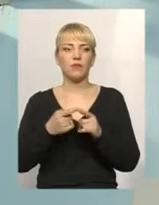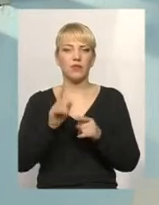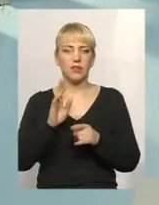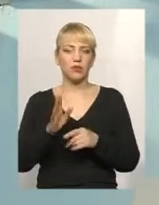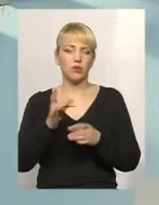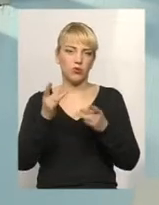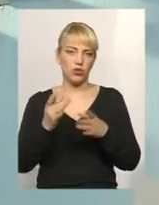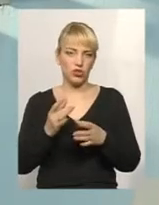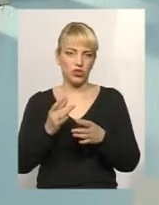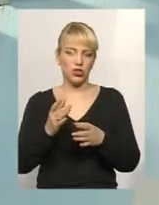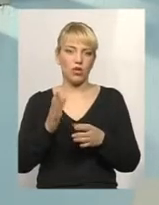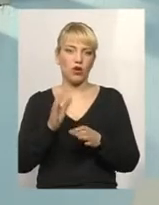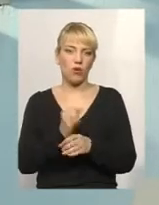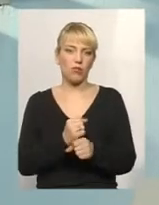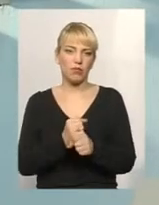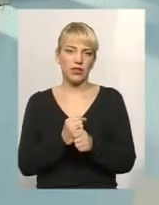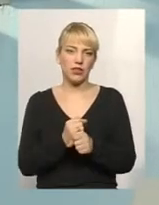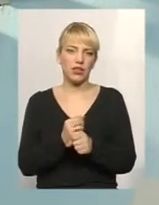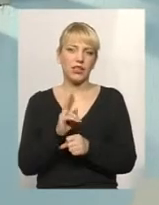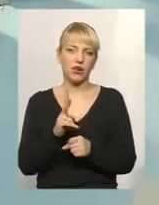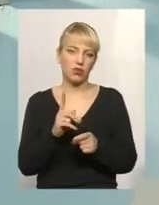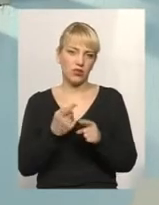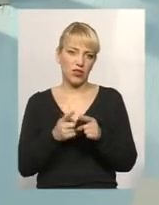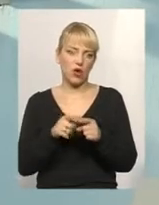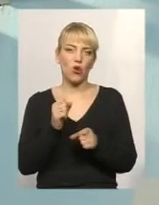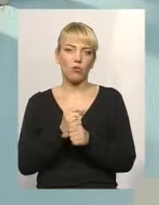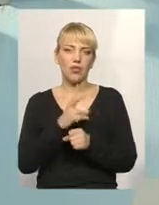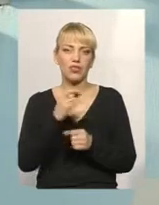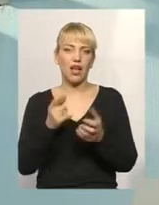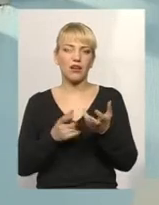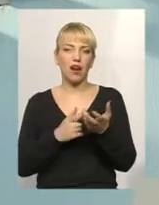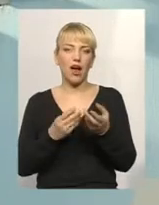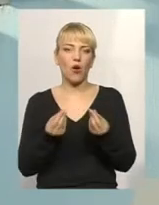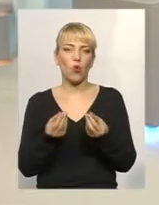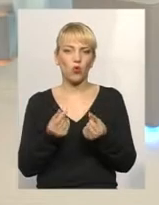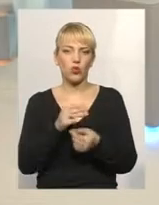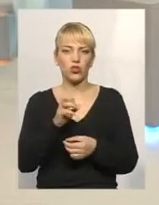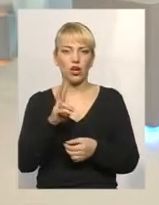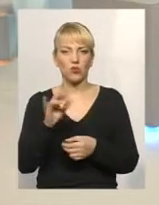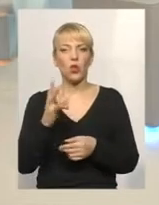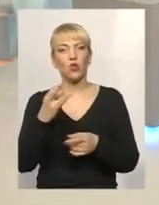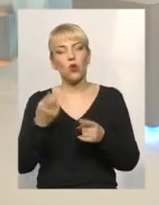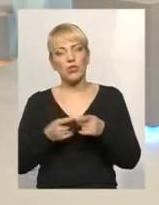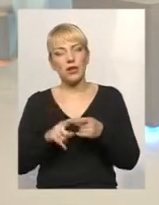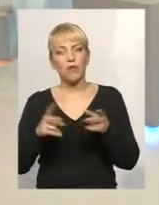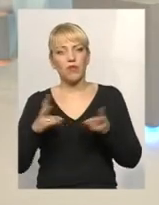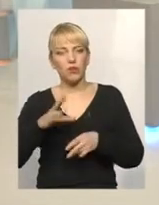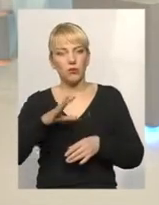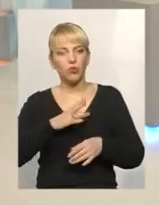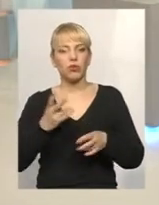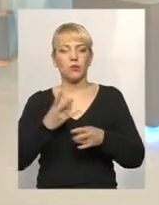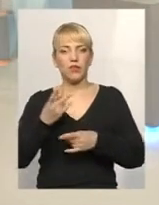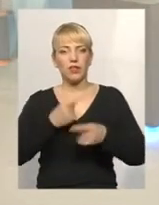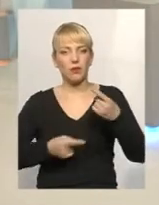набагато простіше робити, як і робилося за рахунок жеку. Але, зважаючи... Разом з тим, це має бути, ми маємо повернутися до того,